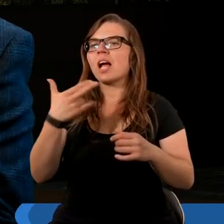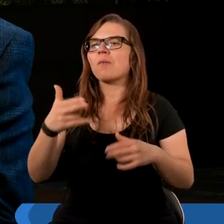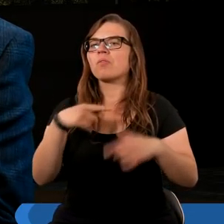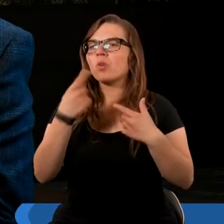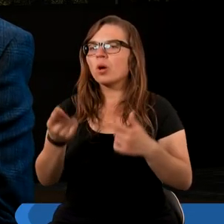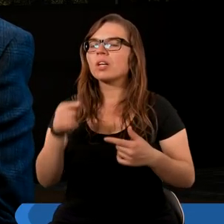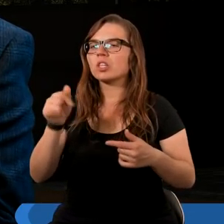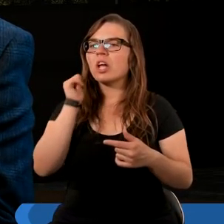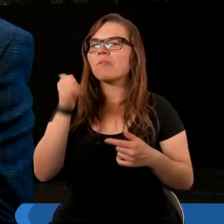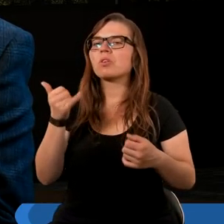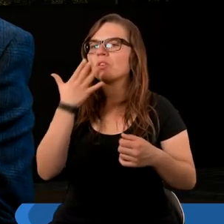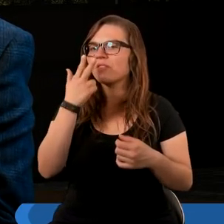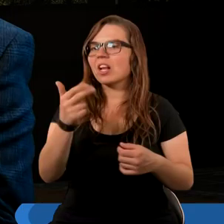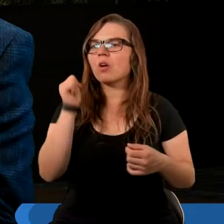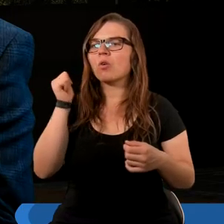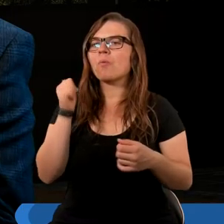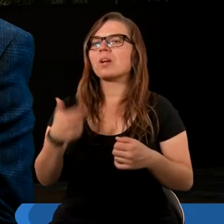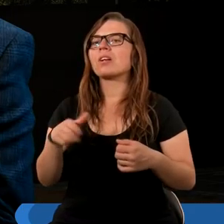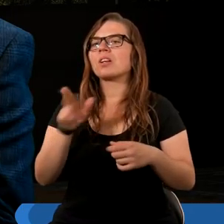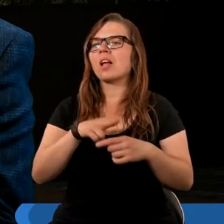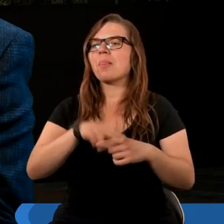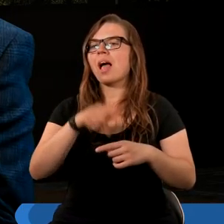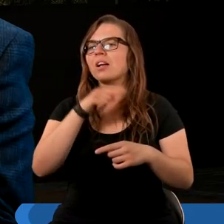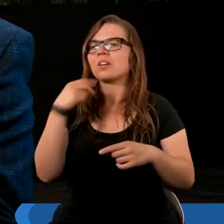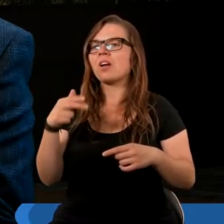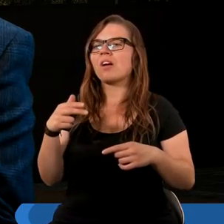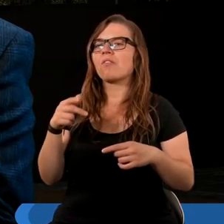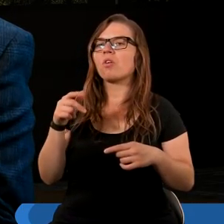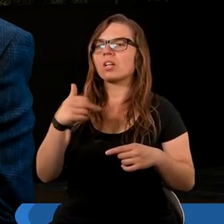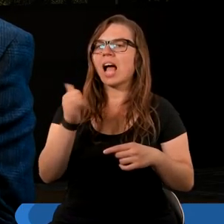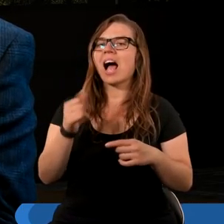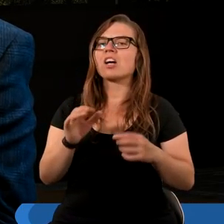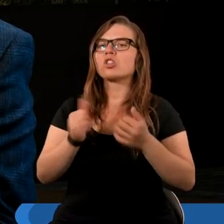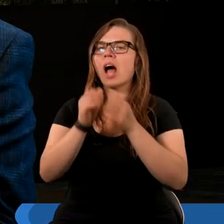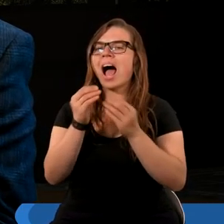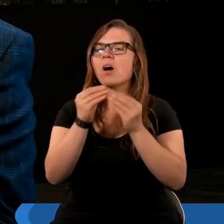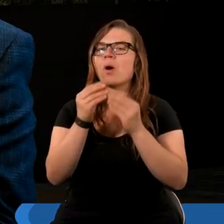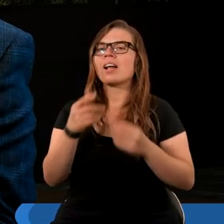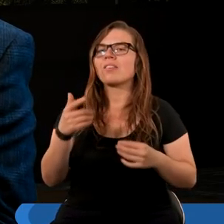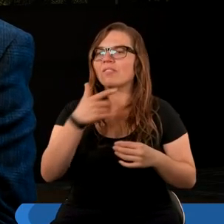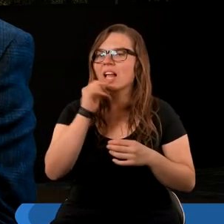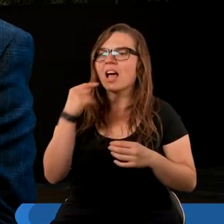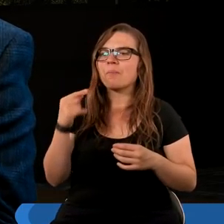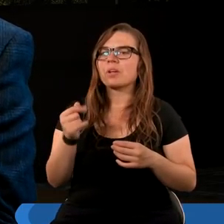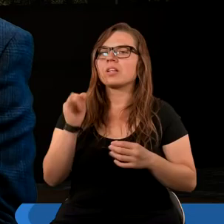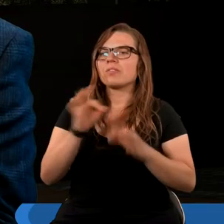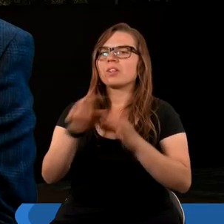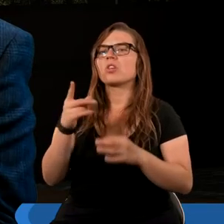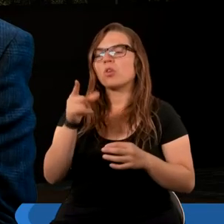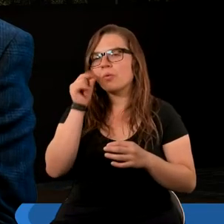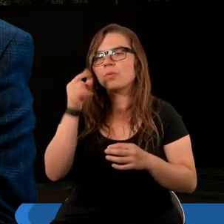zaniósł mnie w duchu na pustynię i widziałem kobietę siedzącą na czerwonym jak szkarłat zwierzęciu pełnym bluźnierczych imion